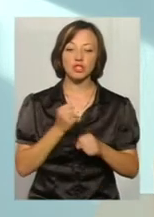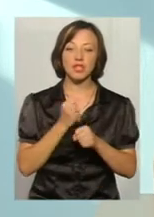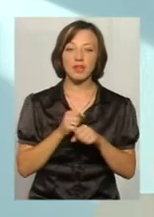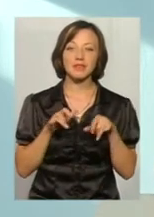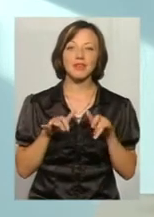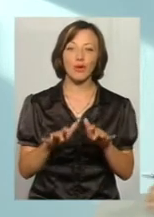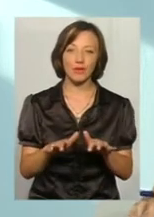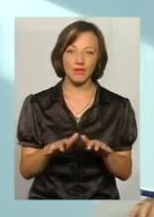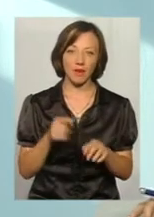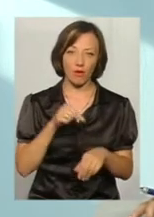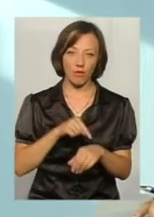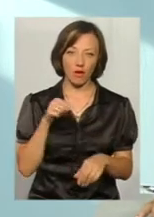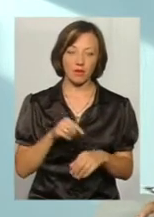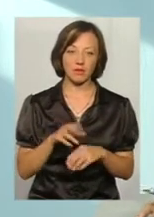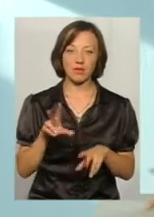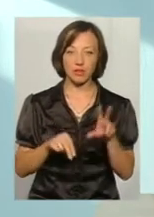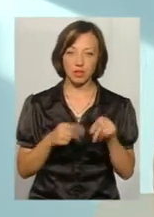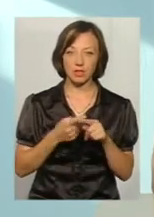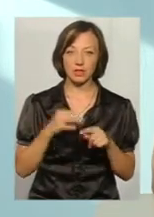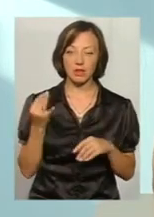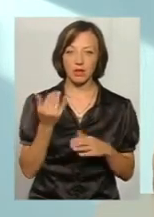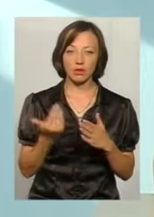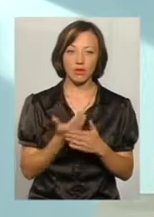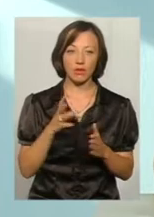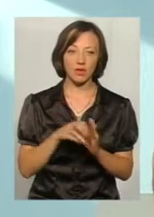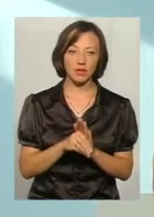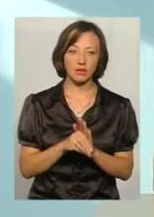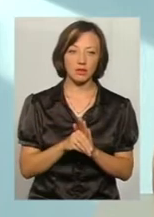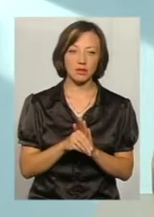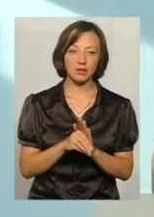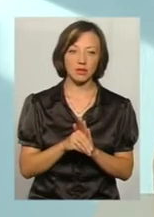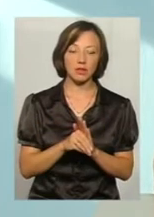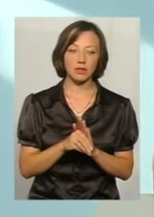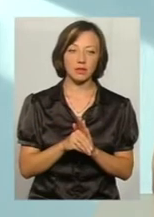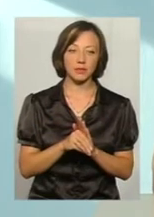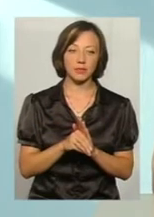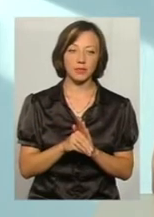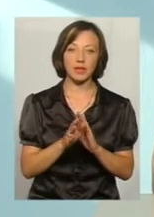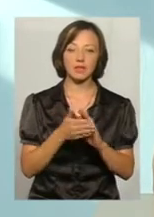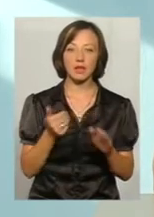реагування. Я вважаю, що це досить цікаве нововведення. Хочу закликати наших глядачів